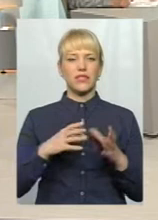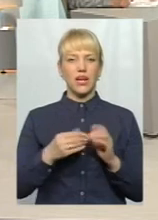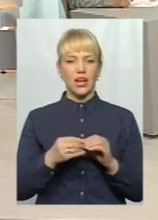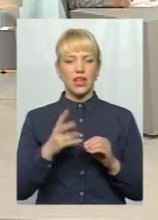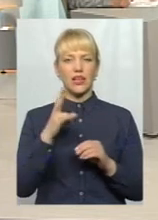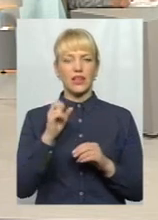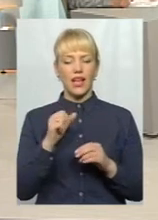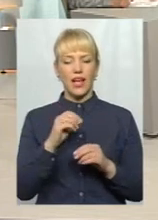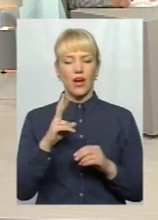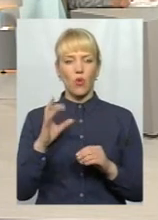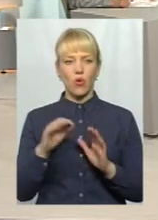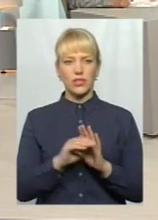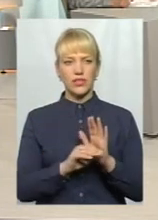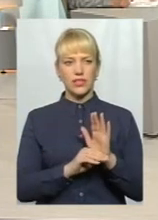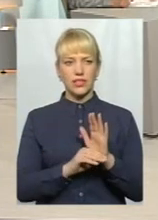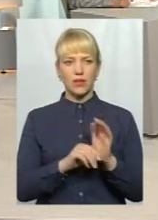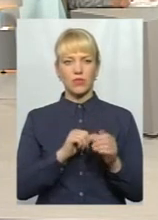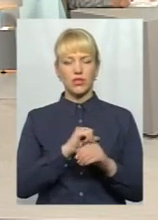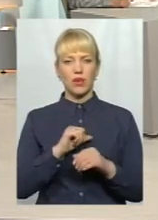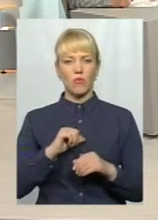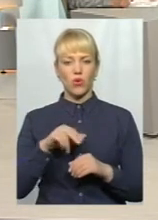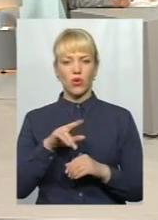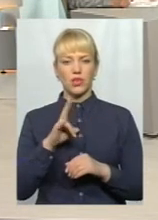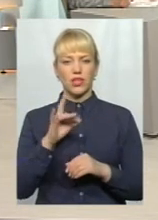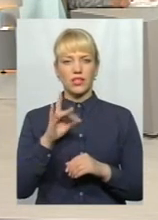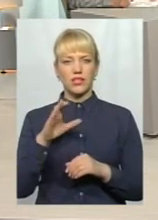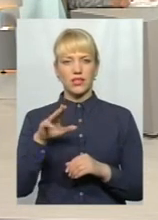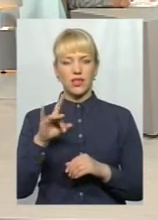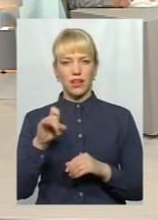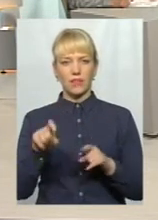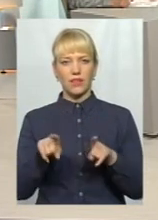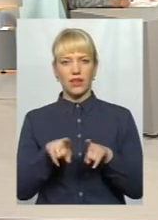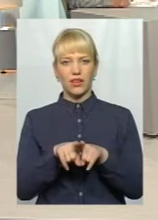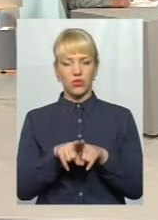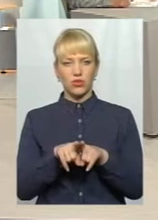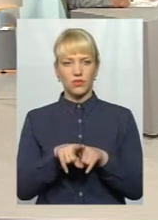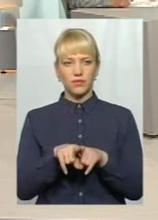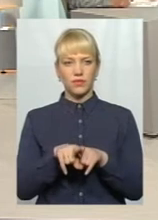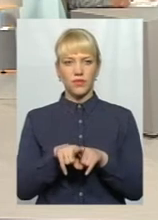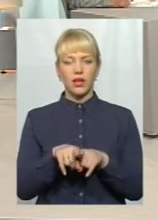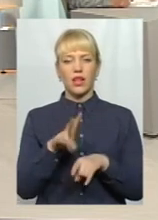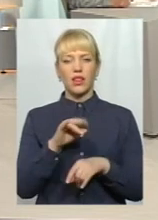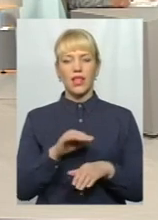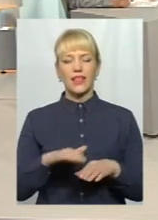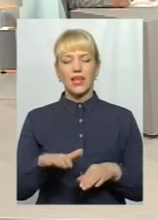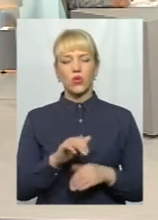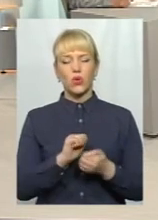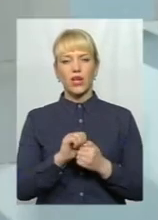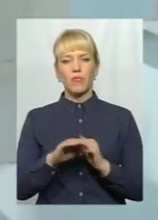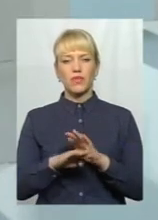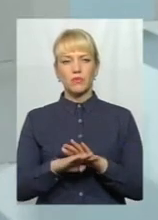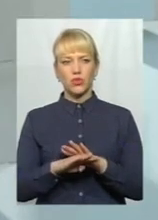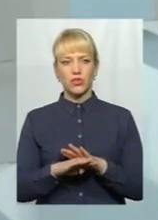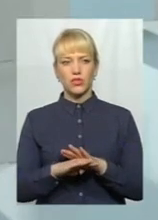екосистему самого Дністра. А також на території Кам'янець-Подільського